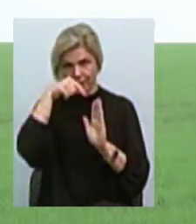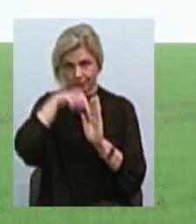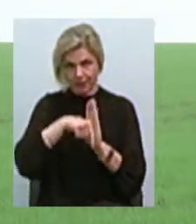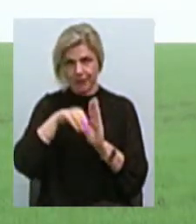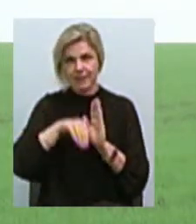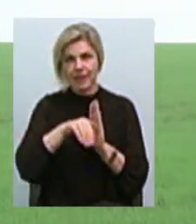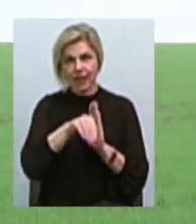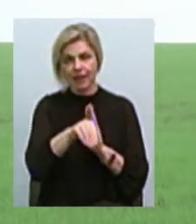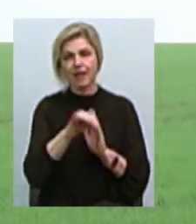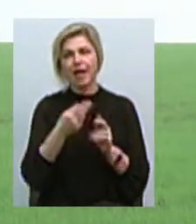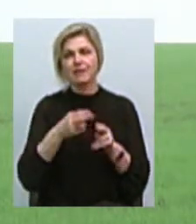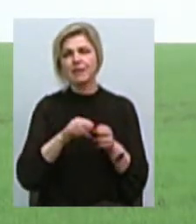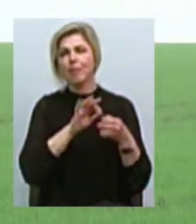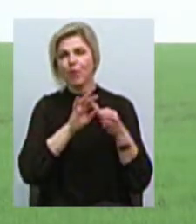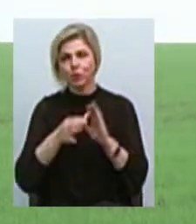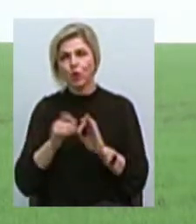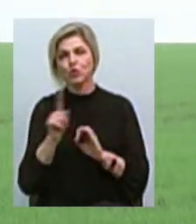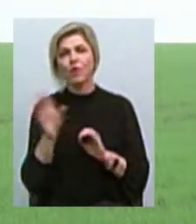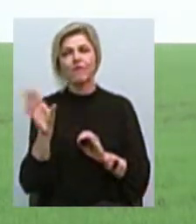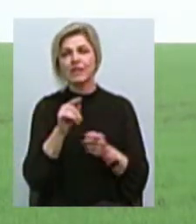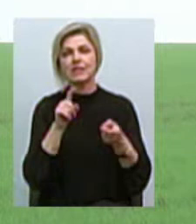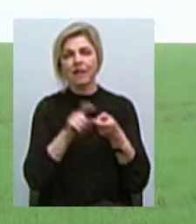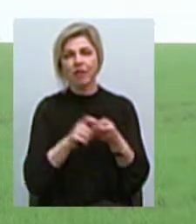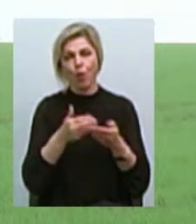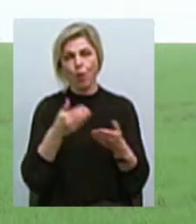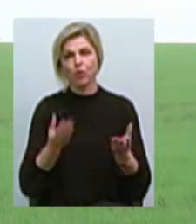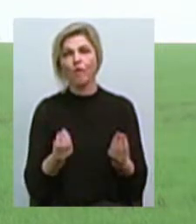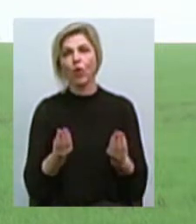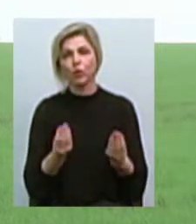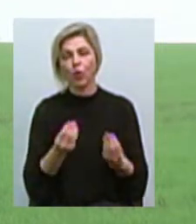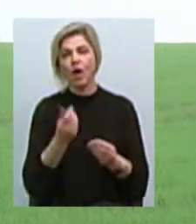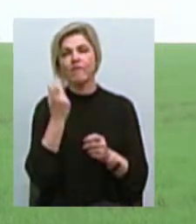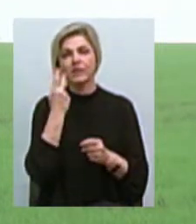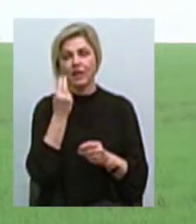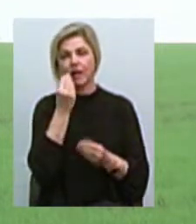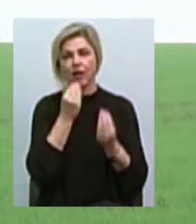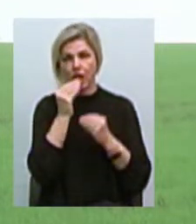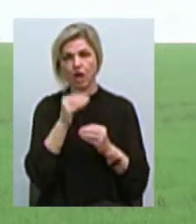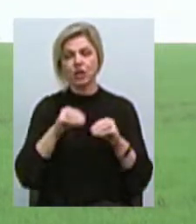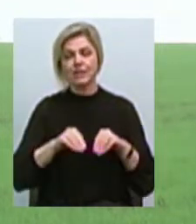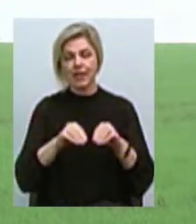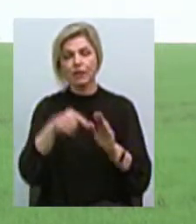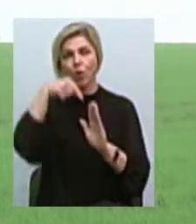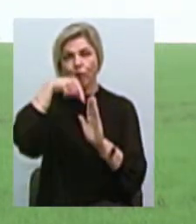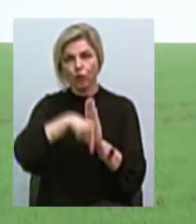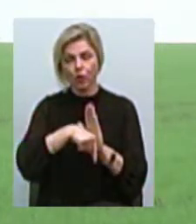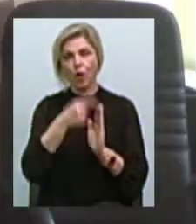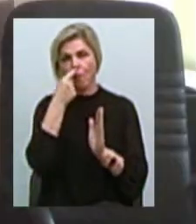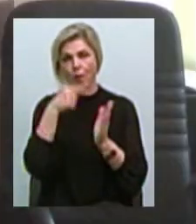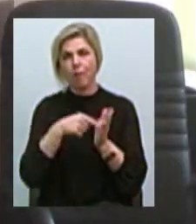такі тонкищі, які все залежить від вологи. Завжди краще посіяти глибше, але попасти в вологу.